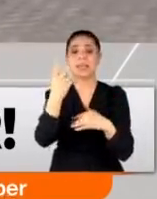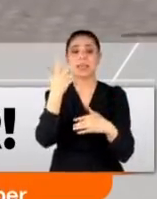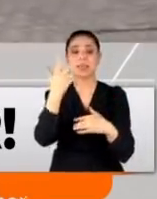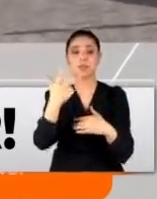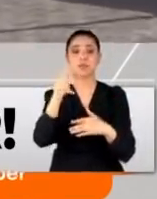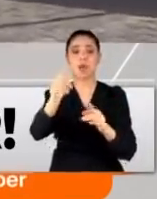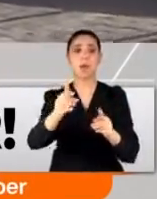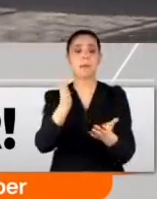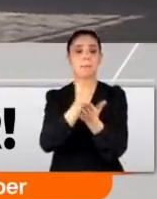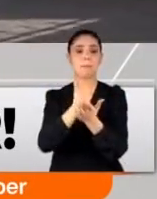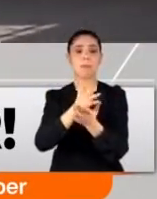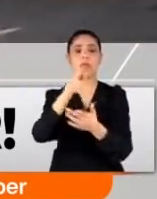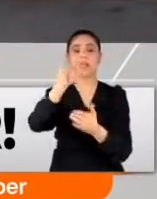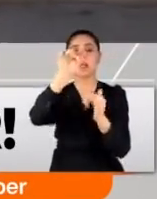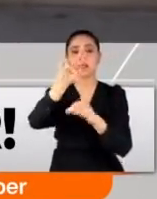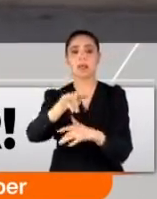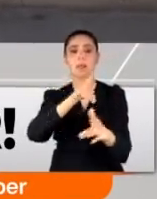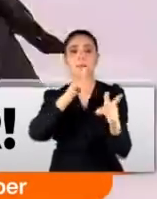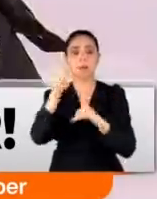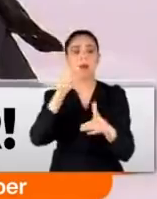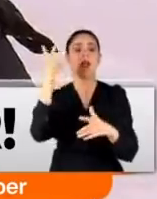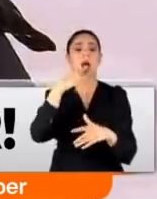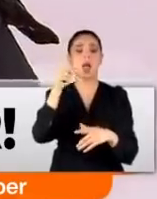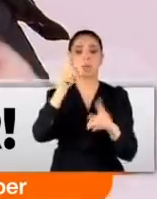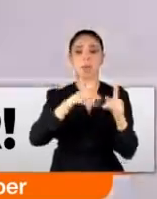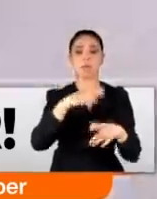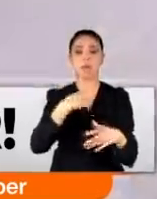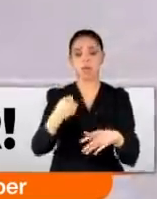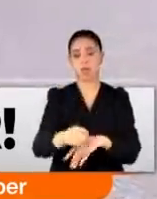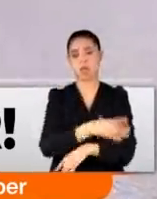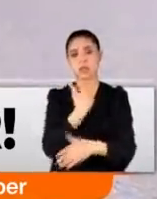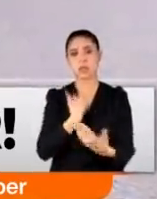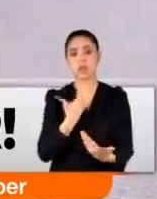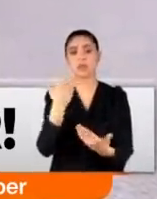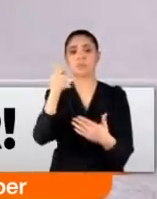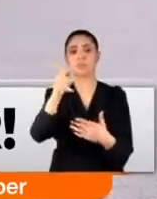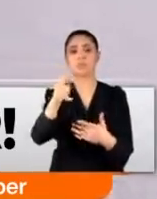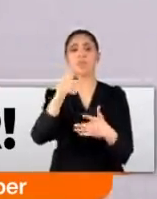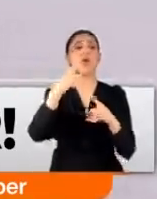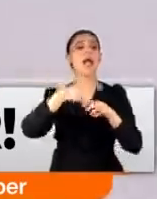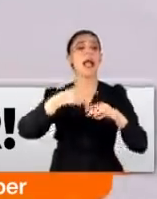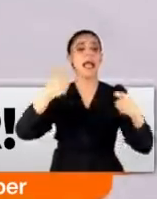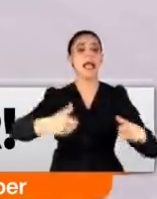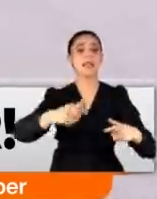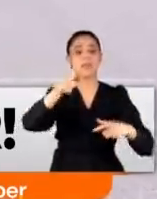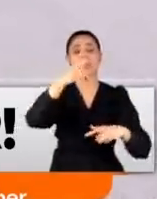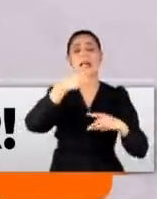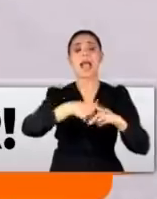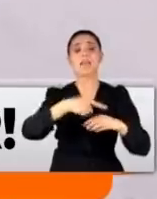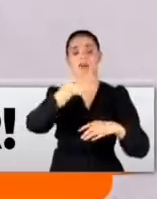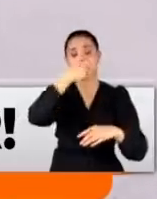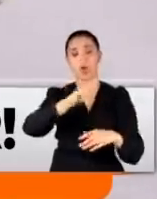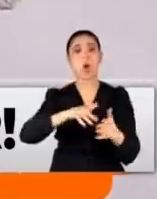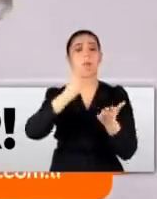mezarın başında bağıranlar, çağıranlar, ağlayanlar. Etkileniyoruz yani. İşte burası Elvenkent'te bulunan Elvenköy mezarlığı.